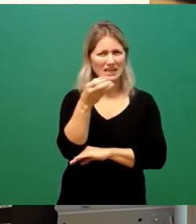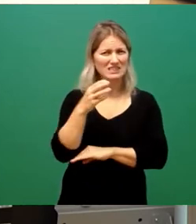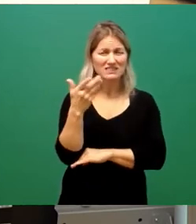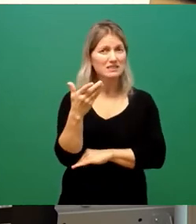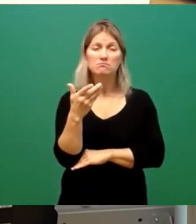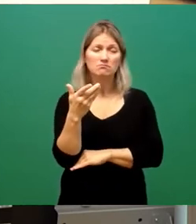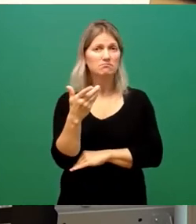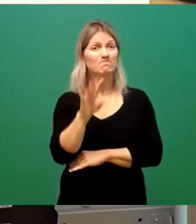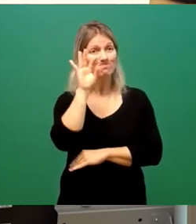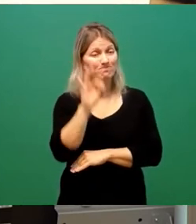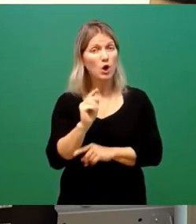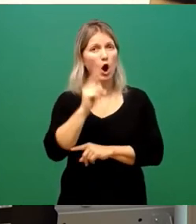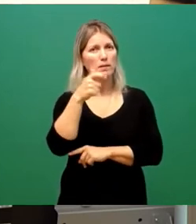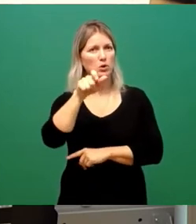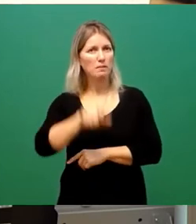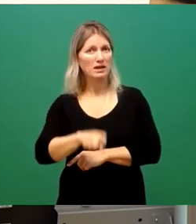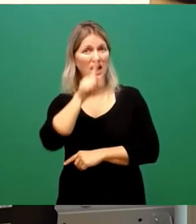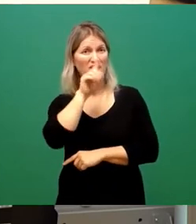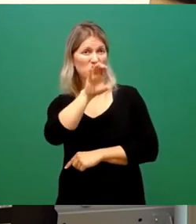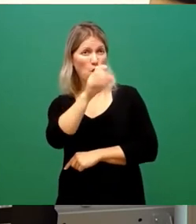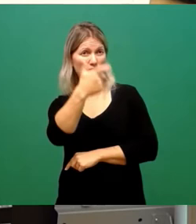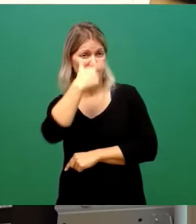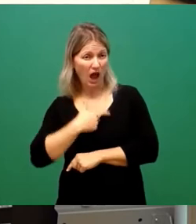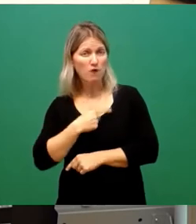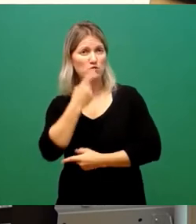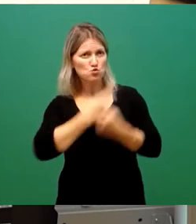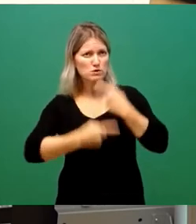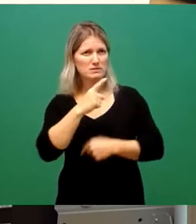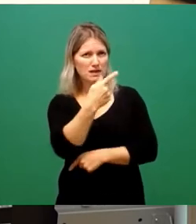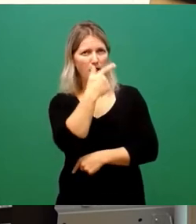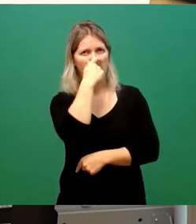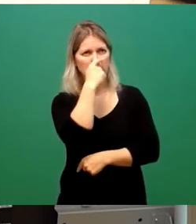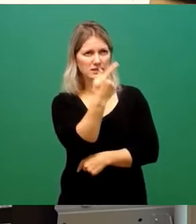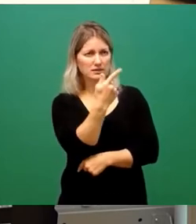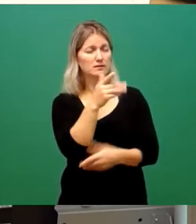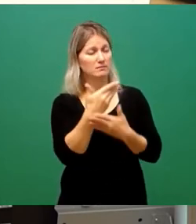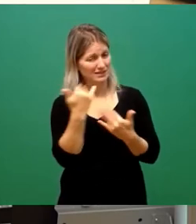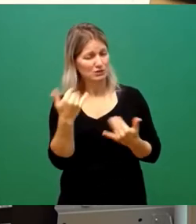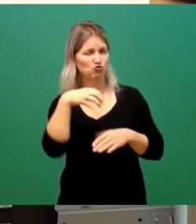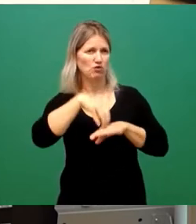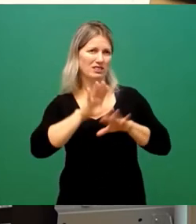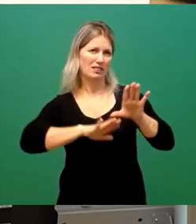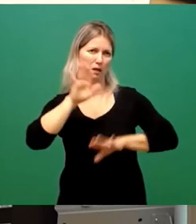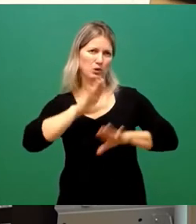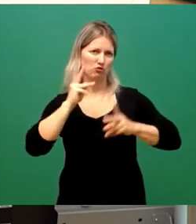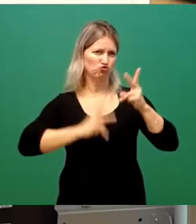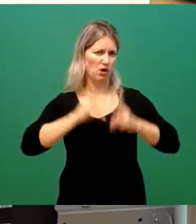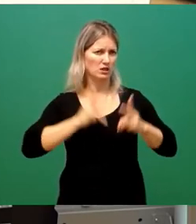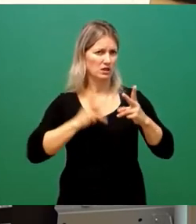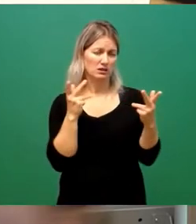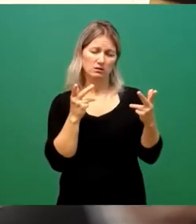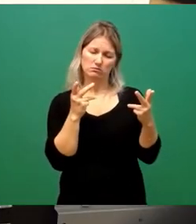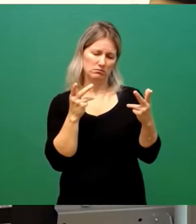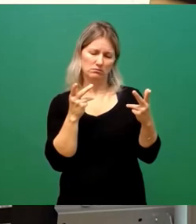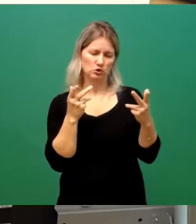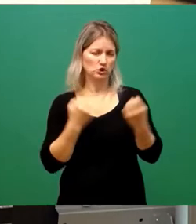Oberbürgermeister uns vorwirft, treibt er selber zum Exzess. Und das beschädigt diese Demokratie in der Stadt in einer besonders schweren Stadt. Vielen Dank für Ihre